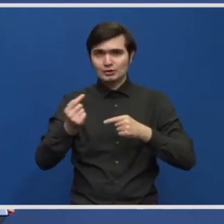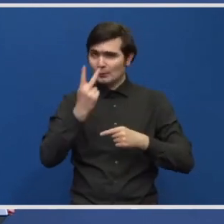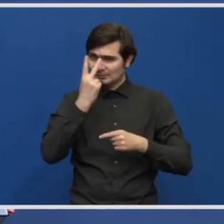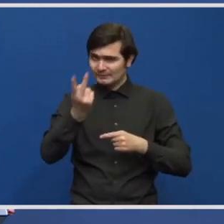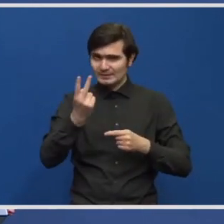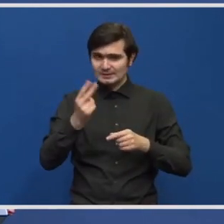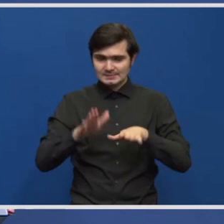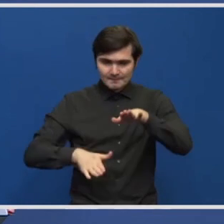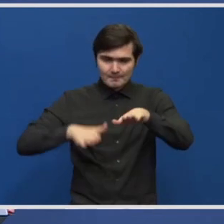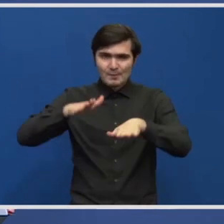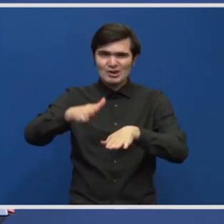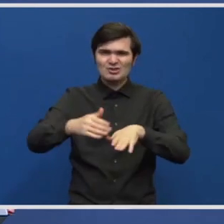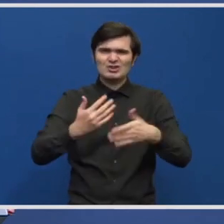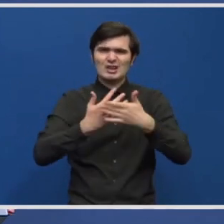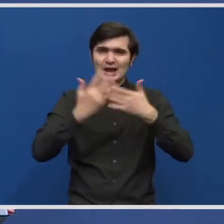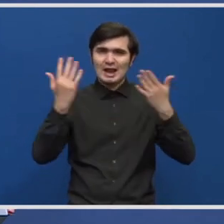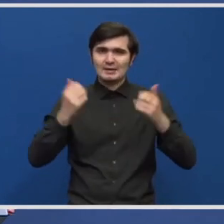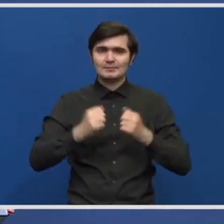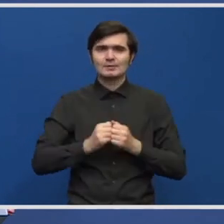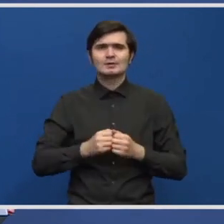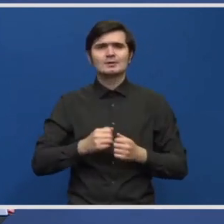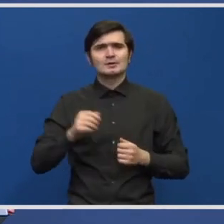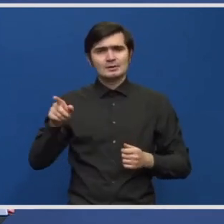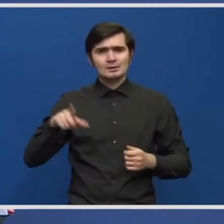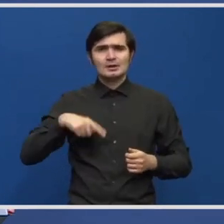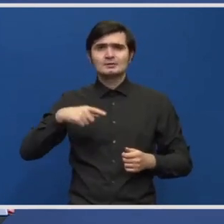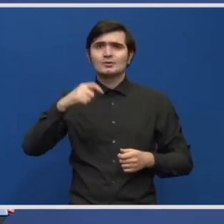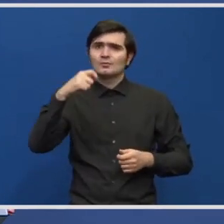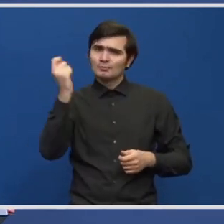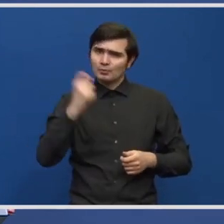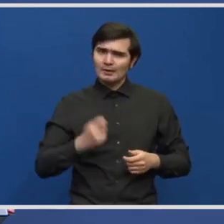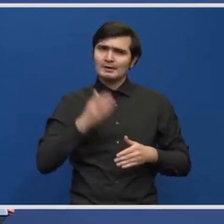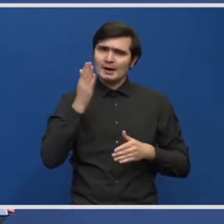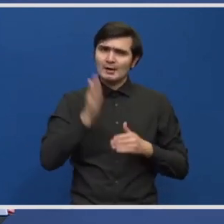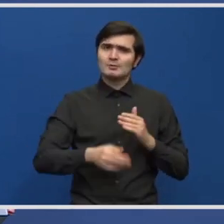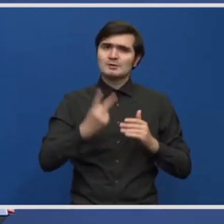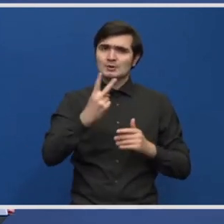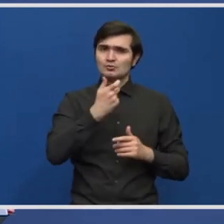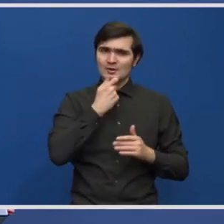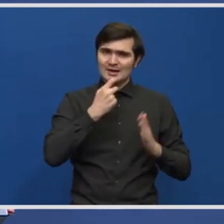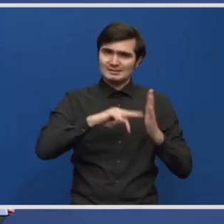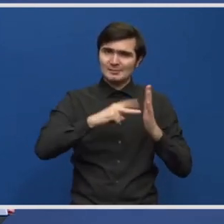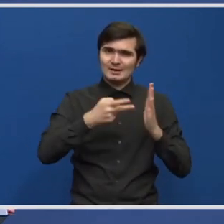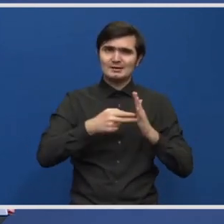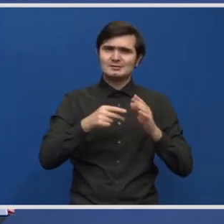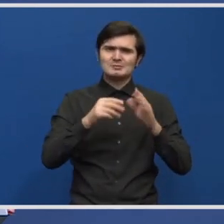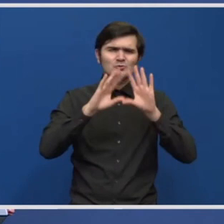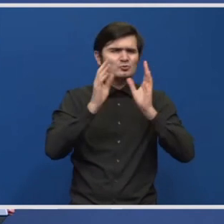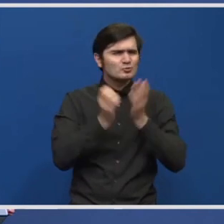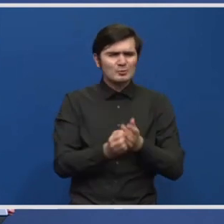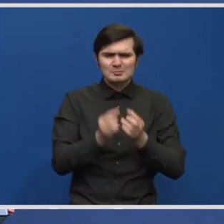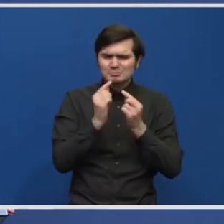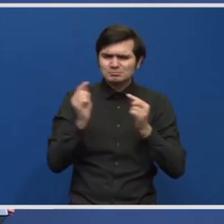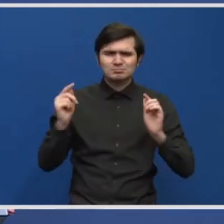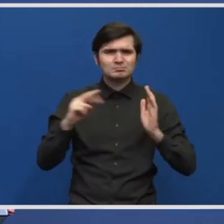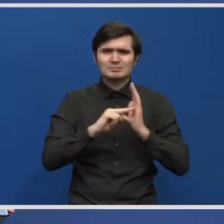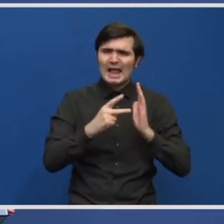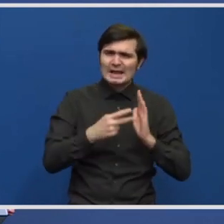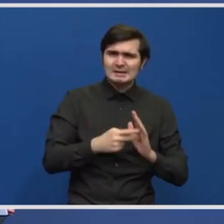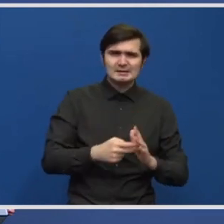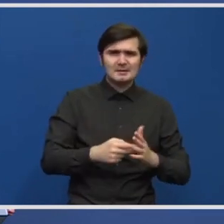pași concreți, adică fiind un proiect care a fost pregătit în ultimii 2 ani la stadiu de detaliu, cu proiect tehnic,